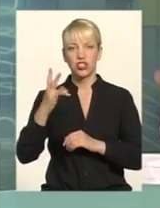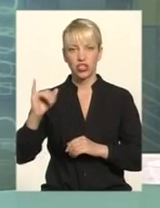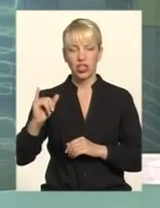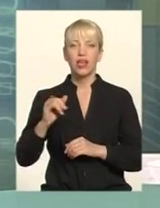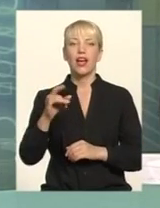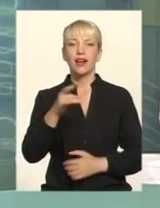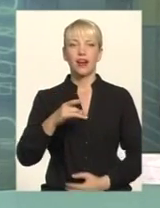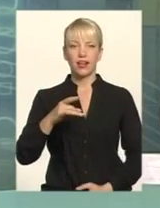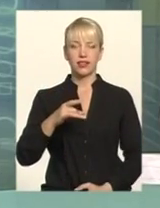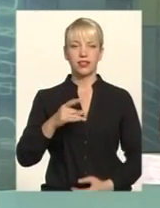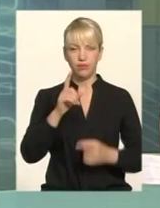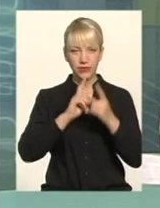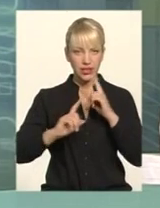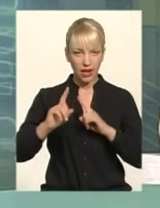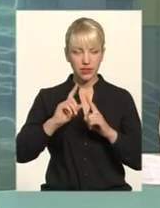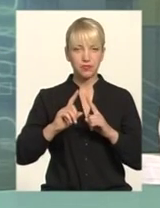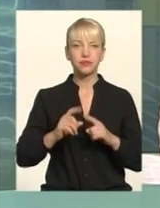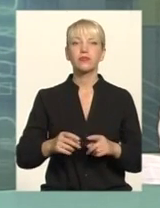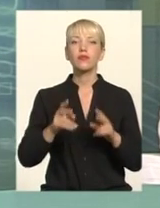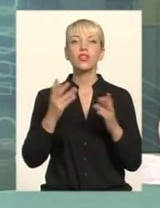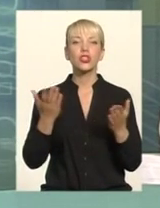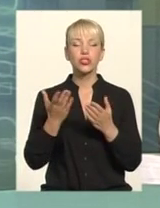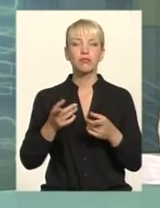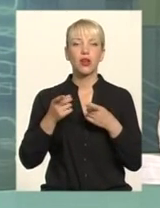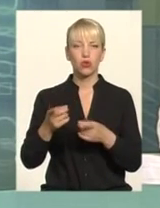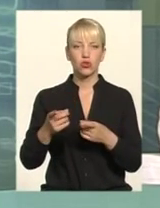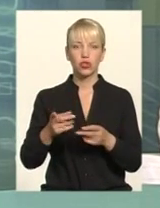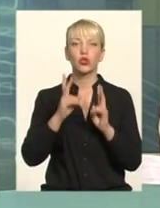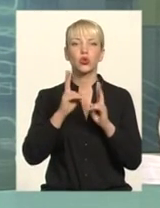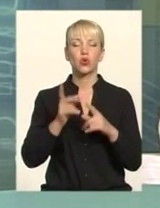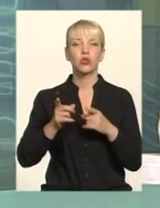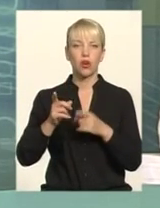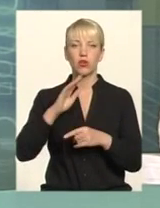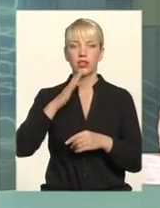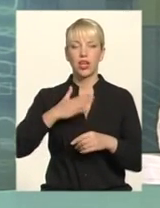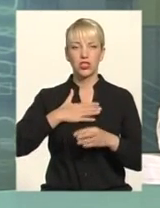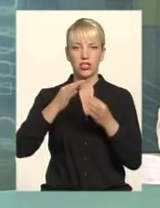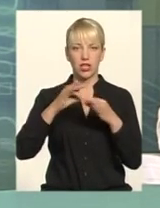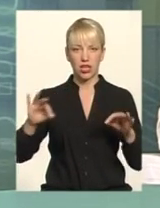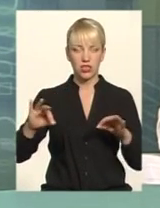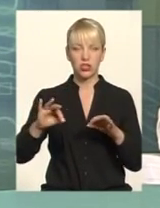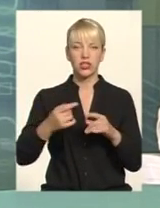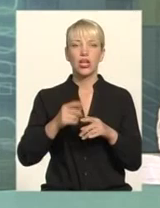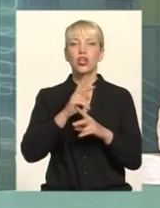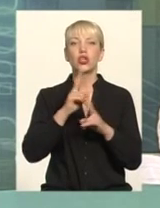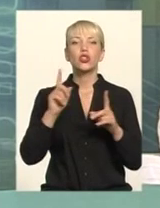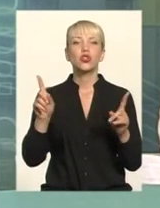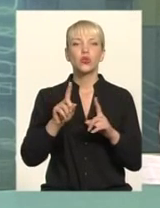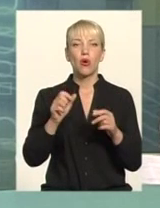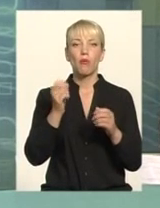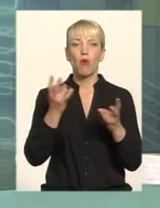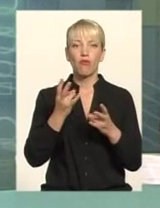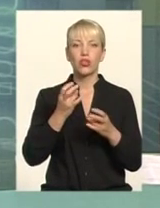що саме загрожує нашій незалежності, нашій суверенності І що повинен зробити кожен із нас, аби